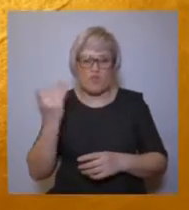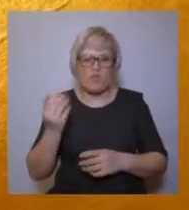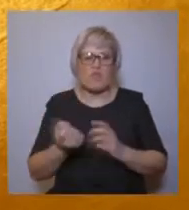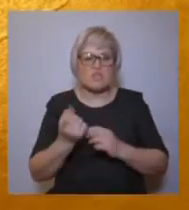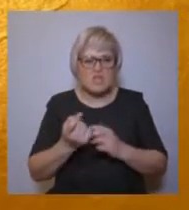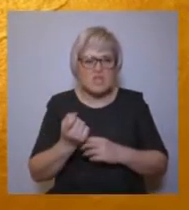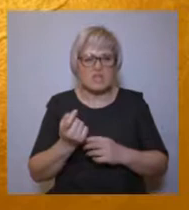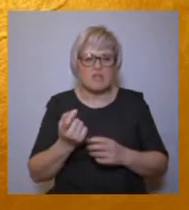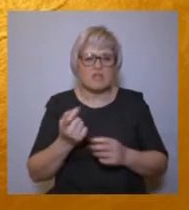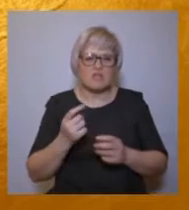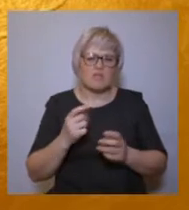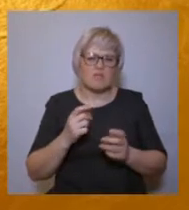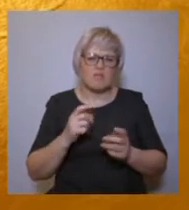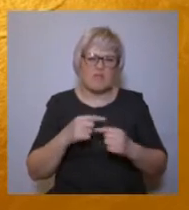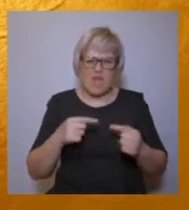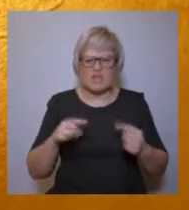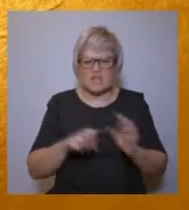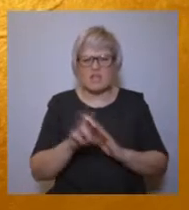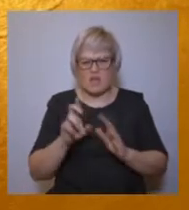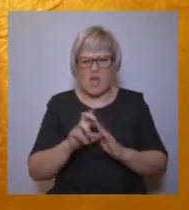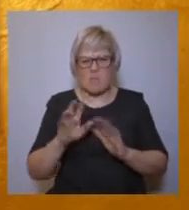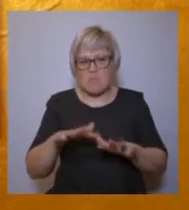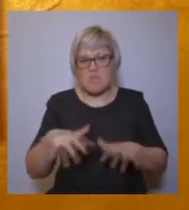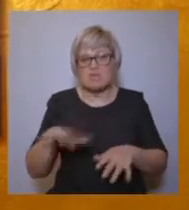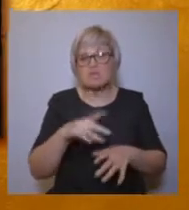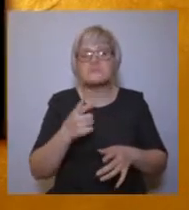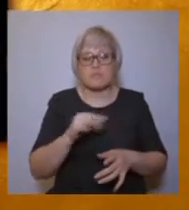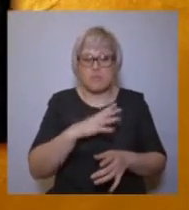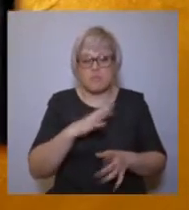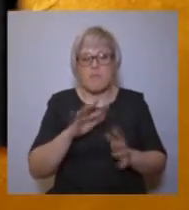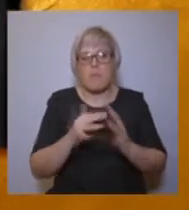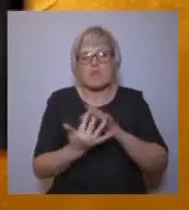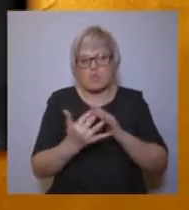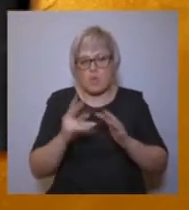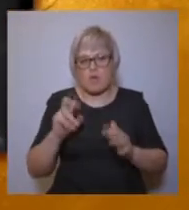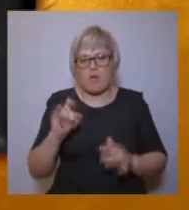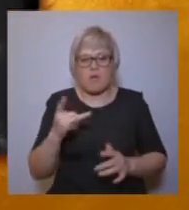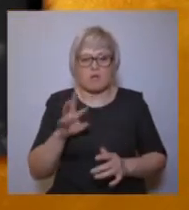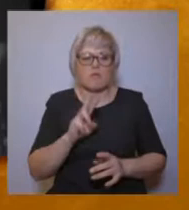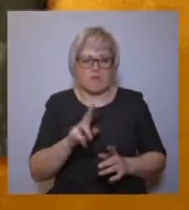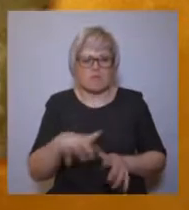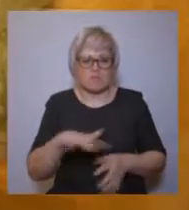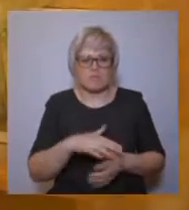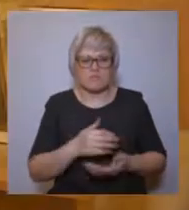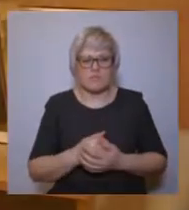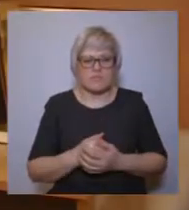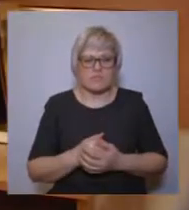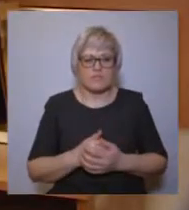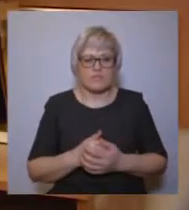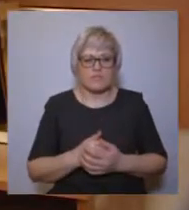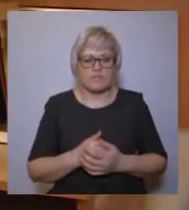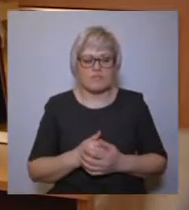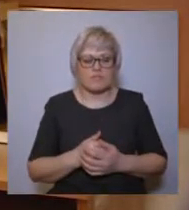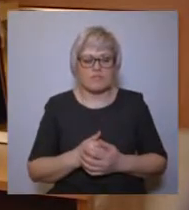нынешнего Нижневартовского района, Ваховский Багриленский храм Влокосова и Знаменская церковь в поселке Ларьяк. Свидетель